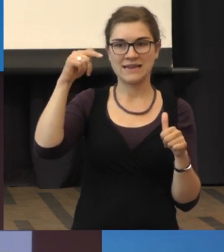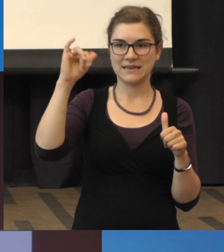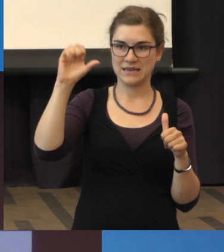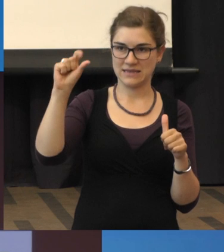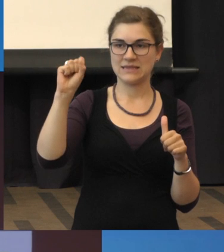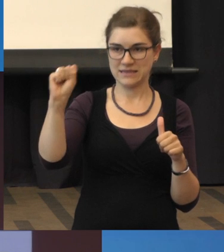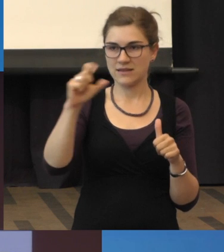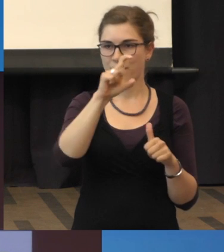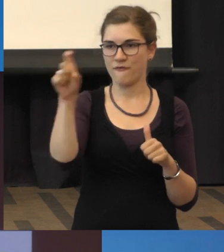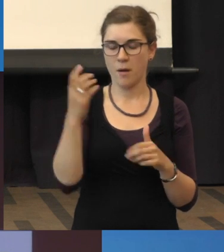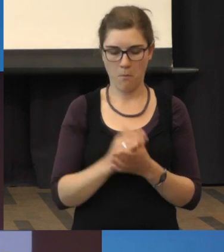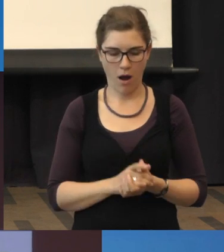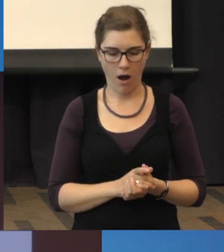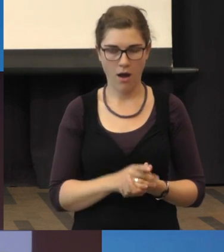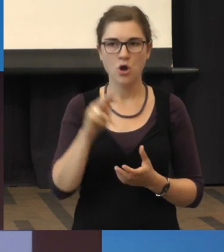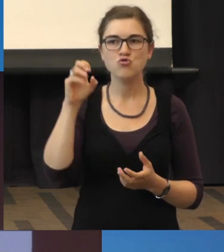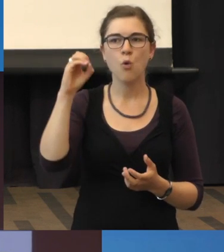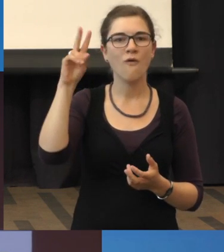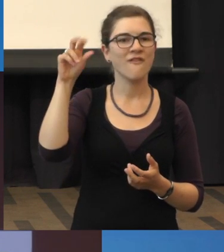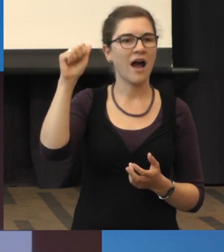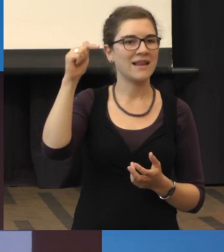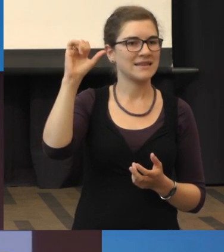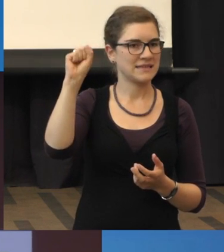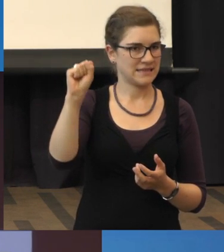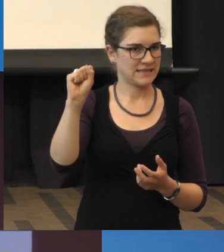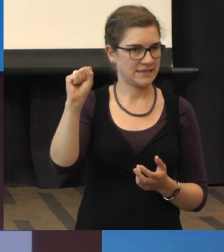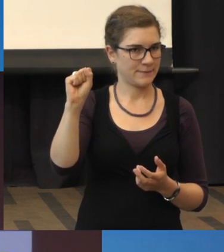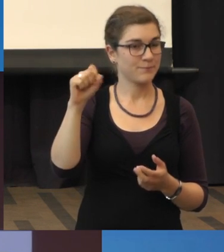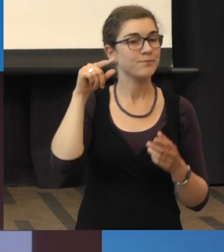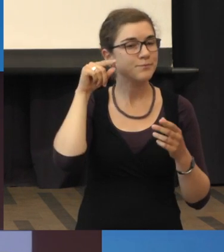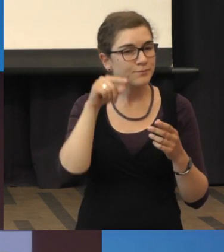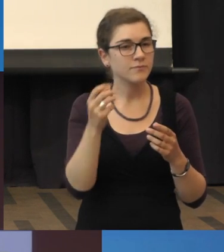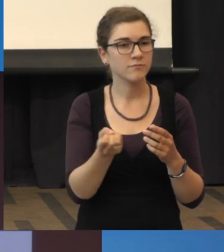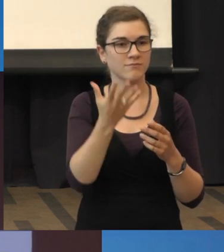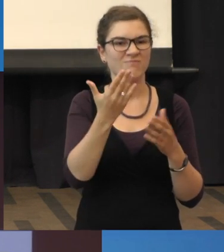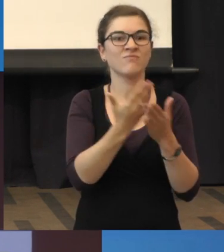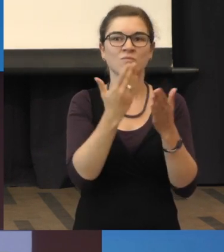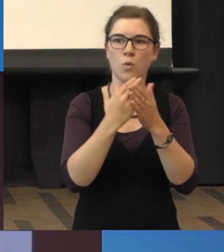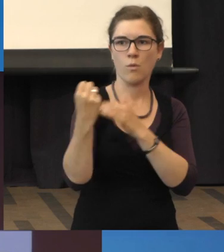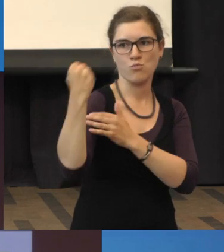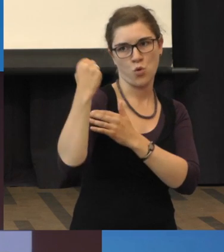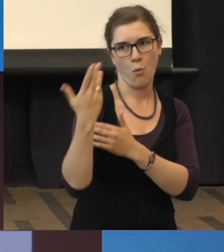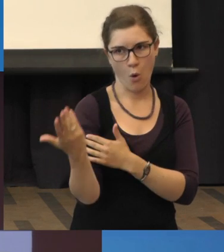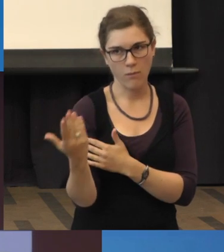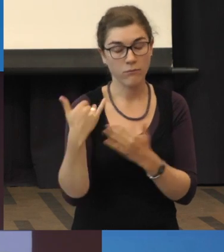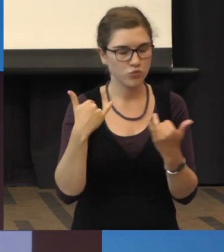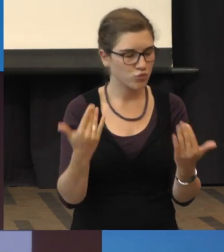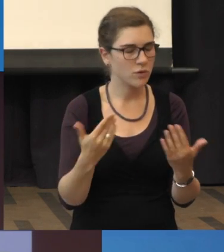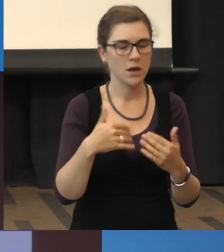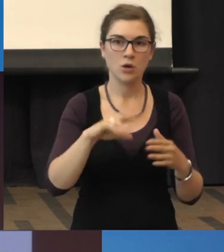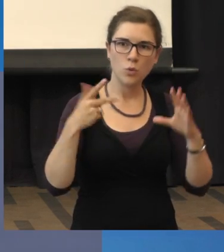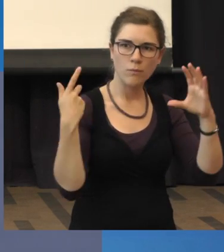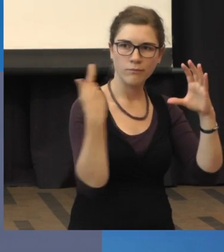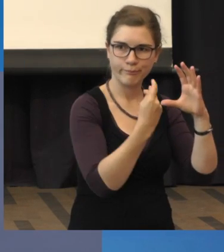Firma Novartis. Und die hatten das Monopol. Und man